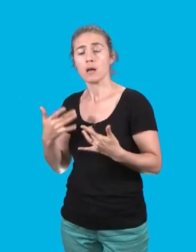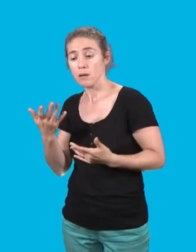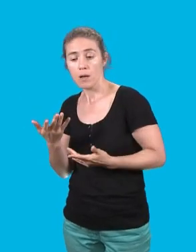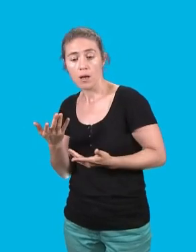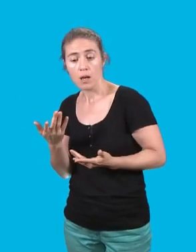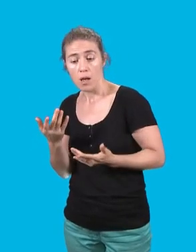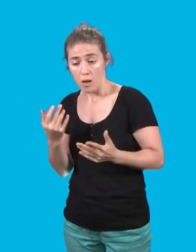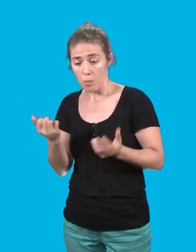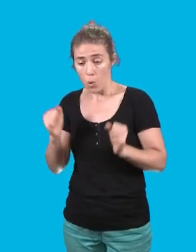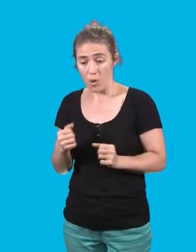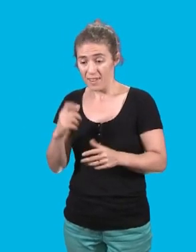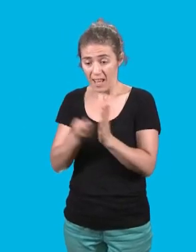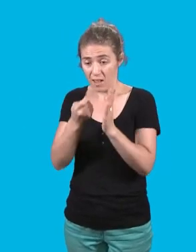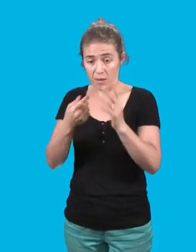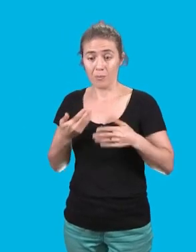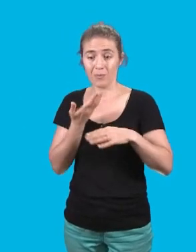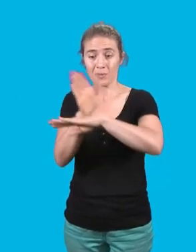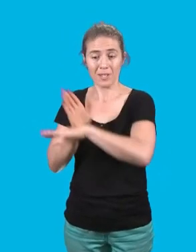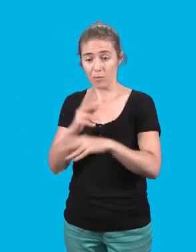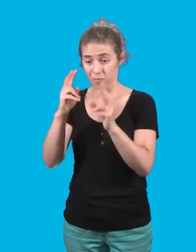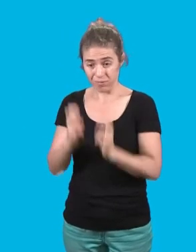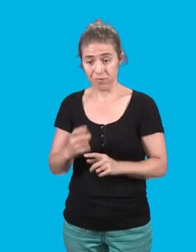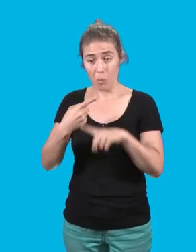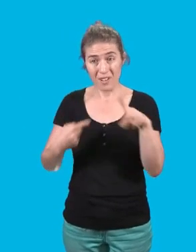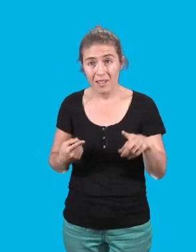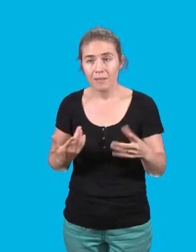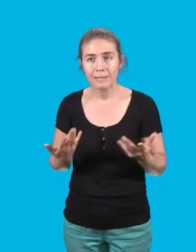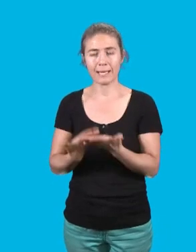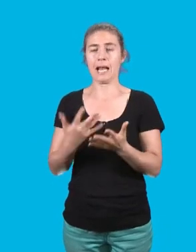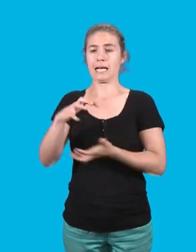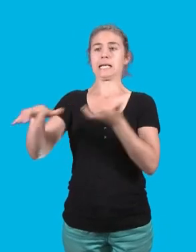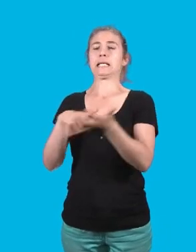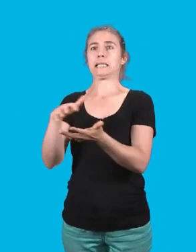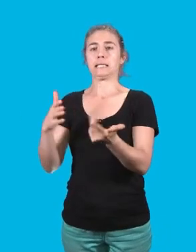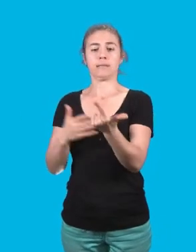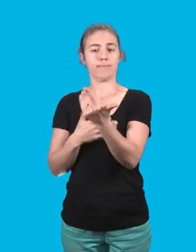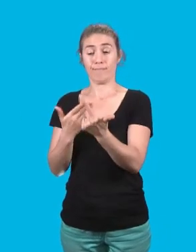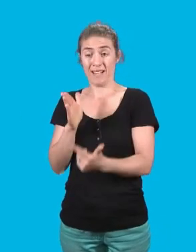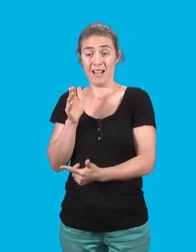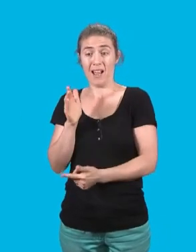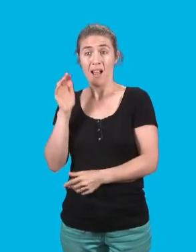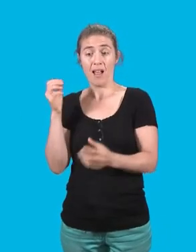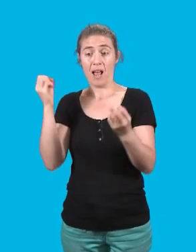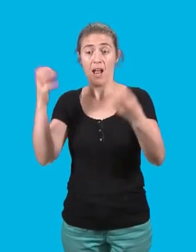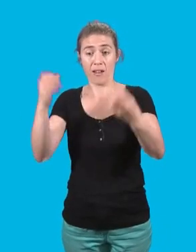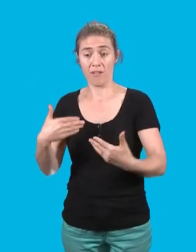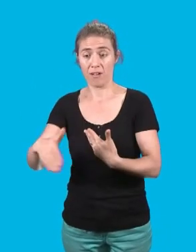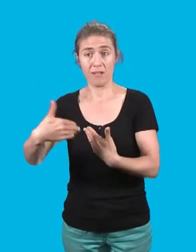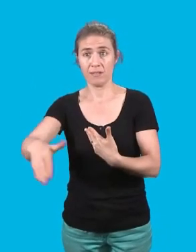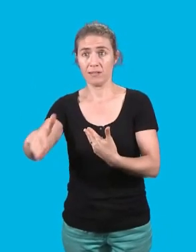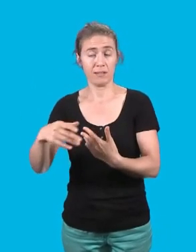production. C'est cette crise-là qui est devant nous. Elle est devant nous. Elle peut s'avérer terrible.